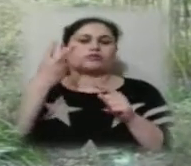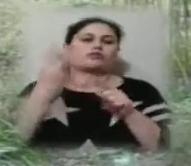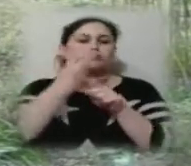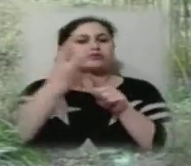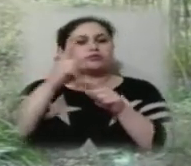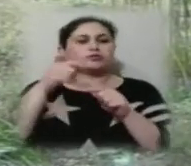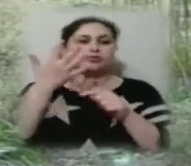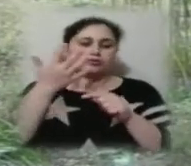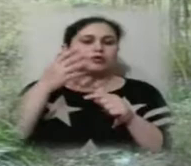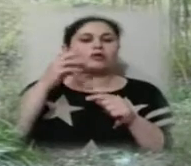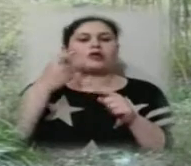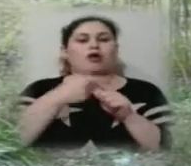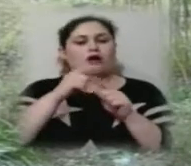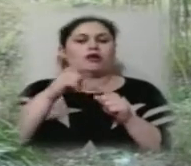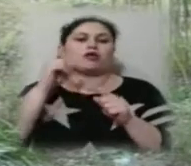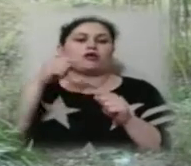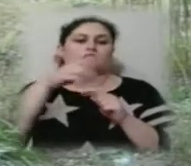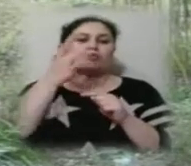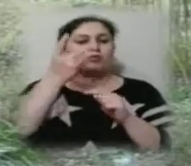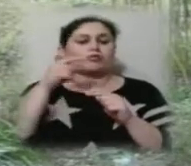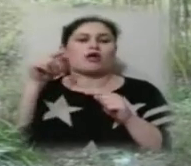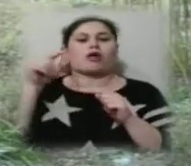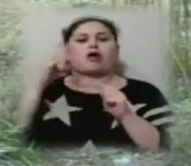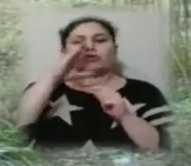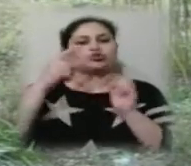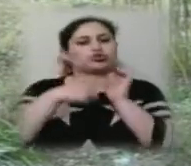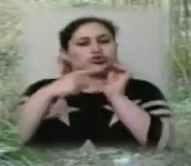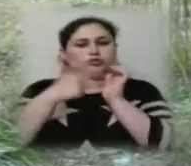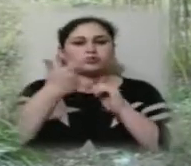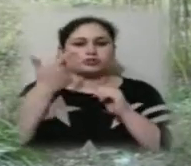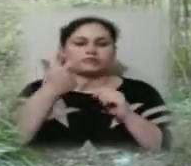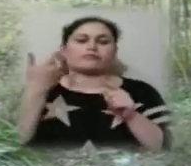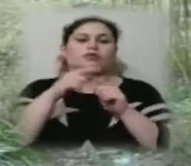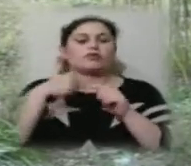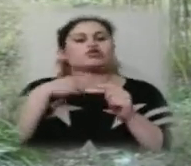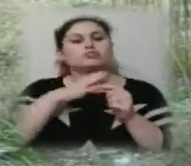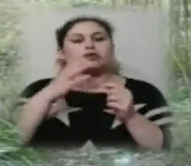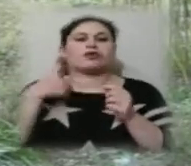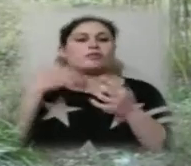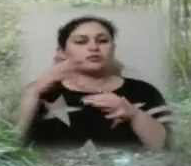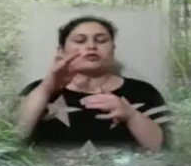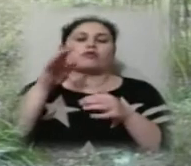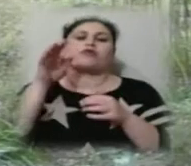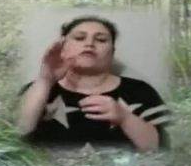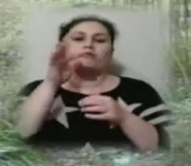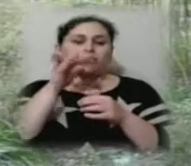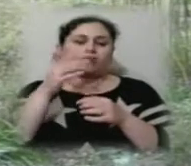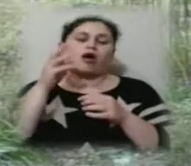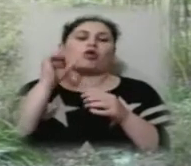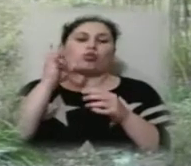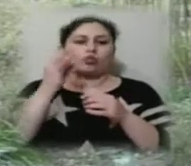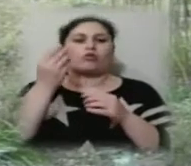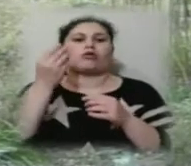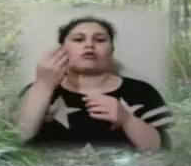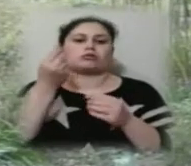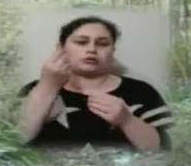на маршрутці – 6. Крім того, я може втрачаю часі, але виграю грошах. Якщо вартість буде значно підвищена,